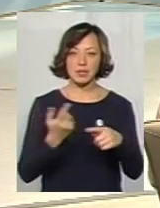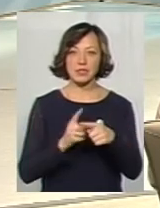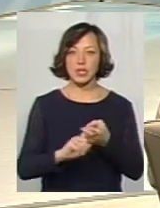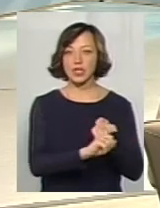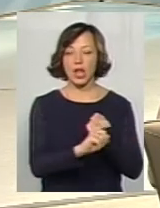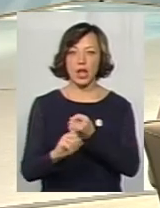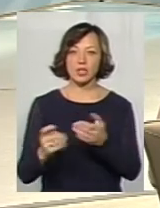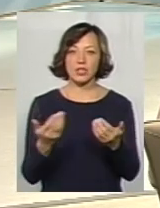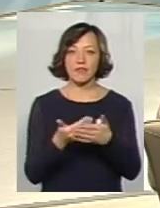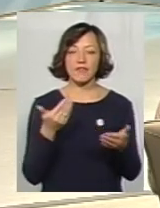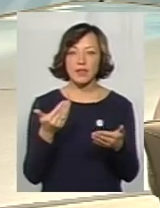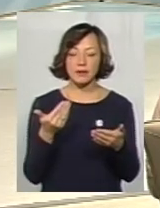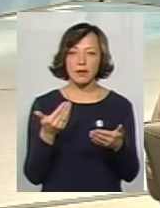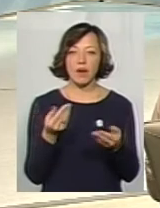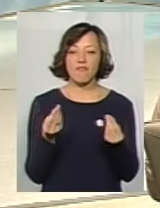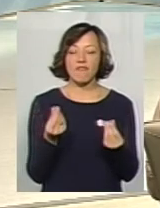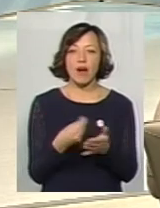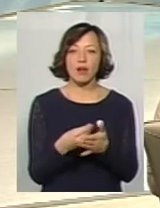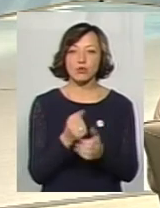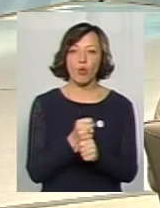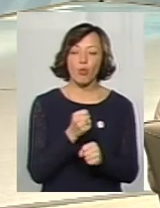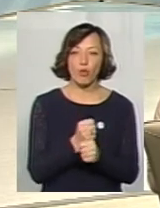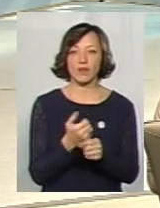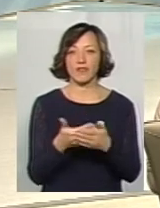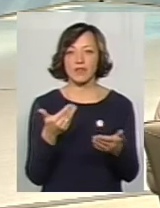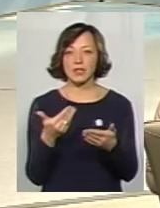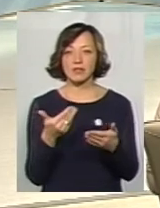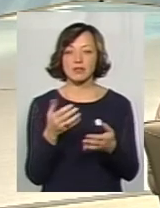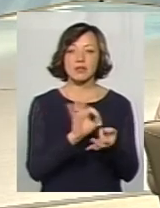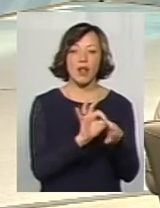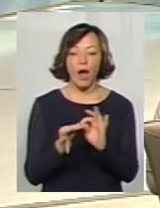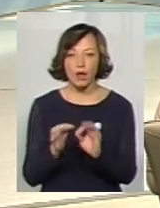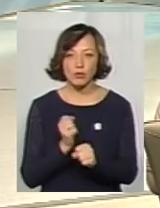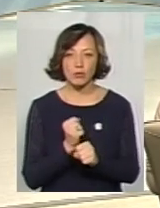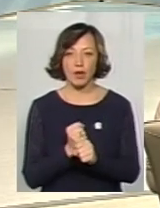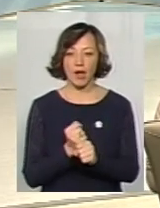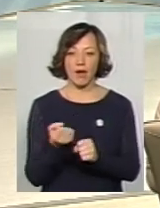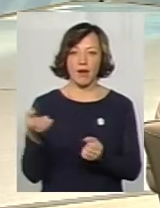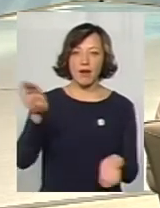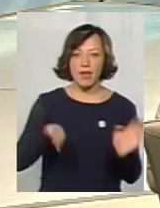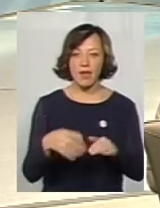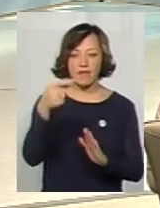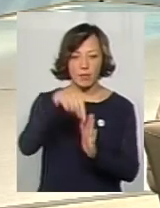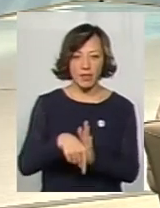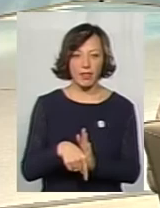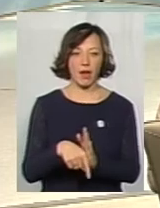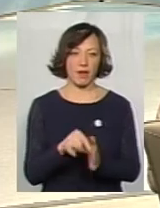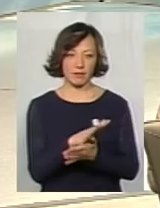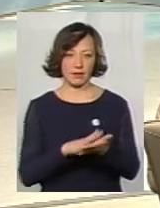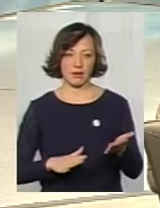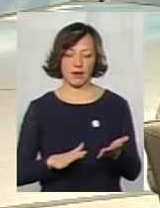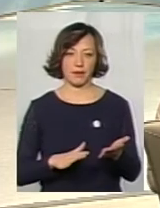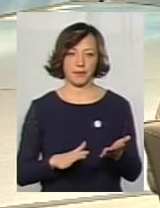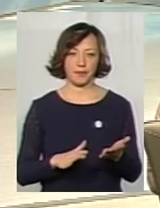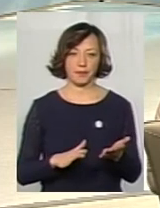залежить від вартості робіт, від, скажімо, складності робіт, рельєф, глибина і так далі.